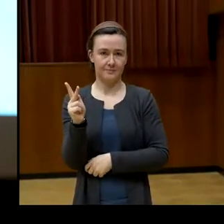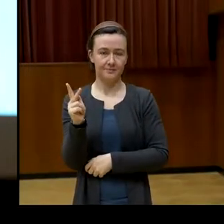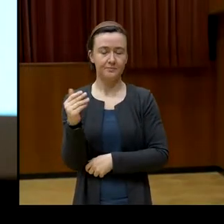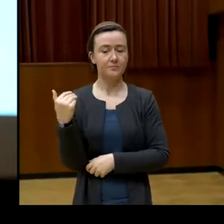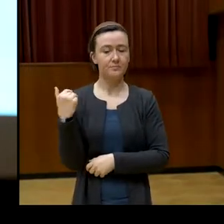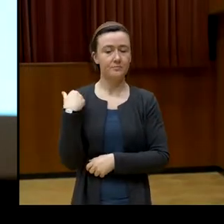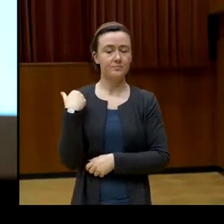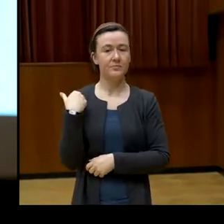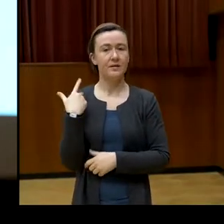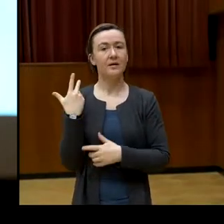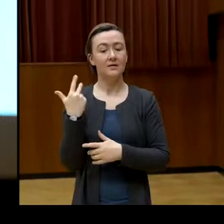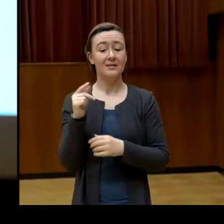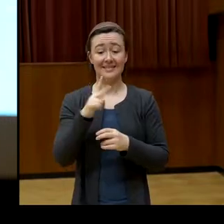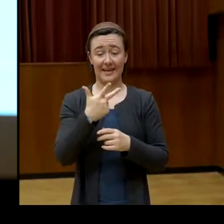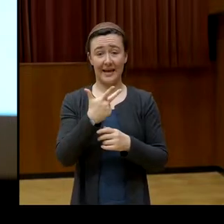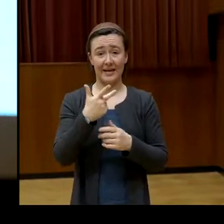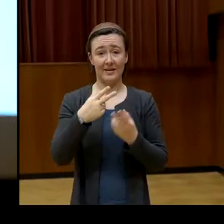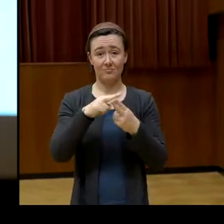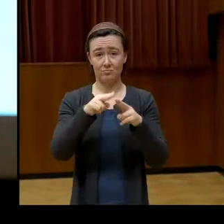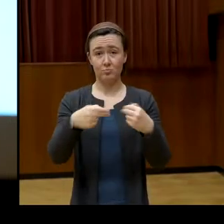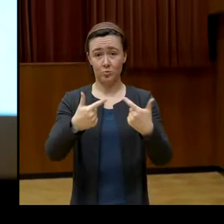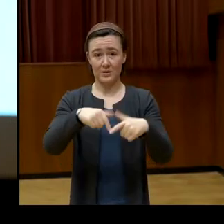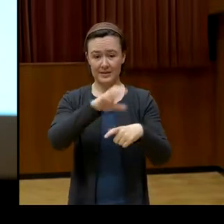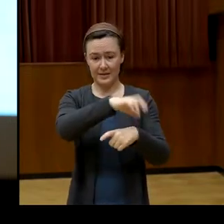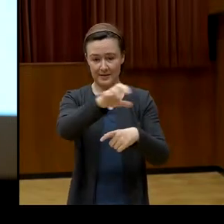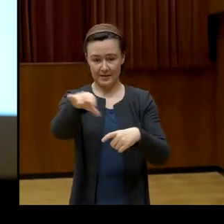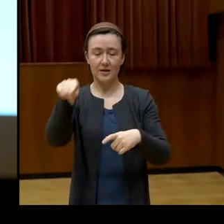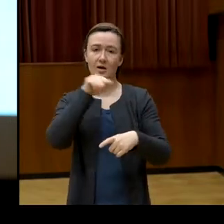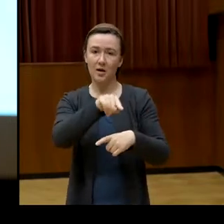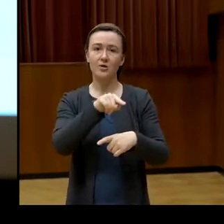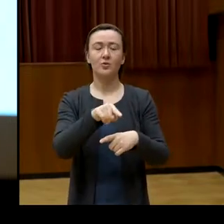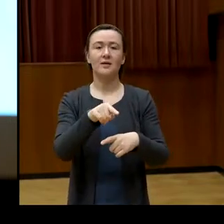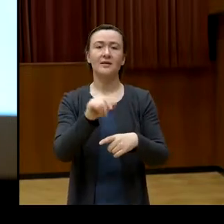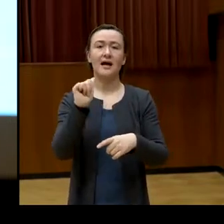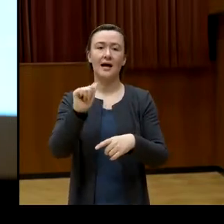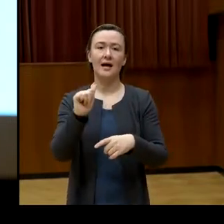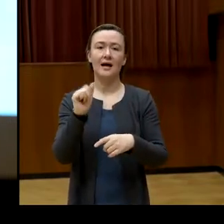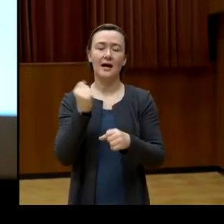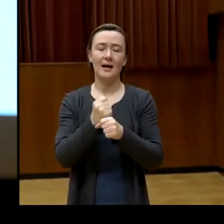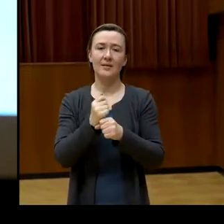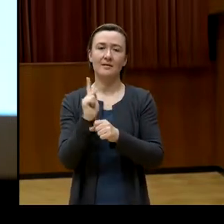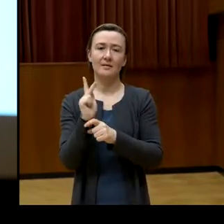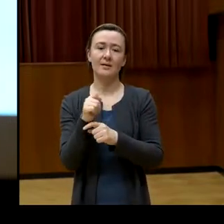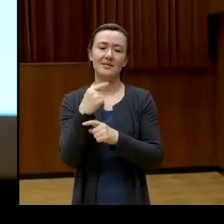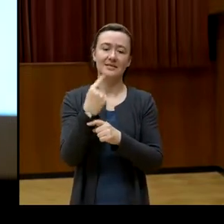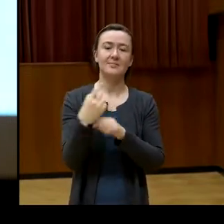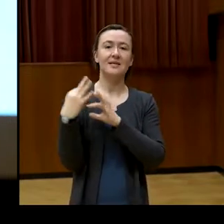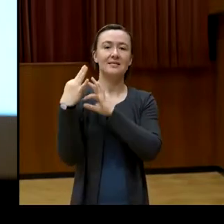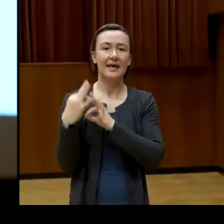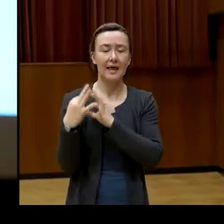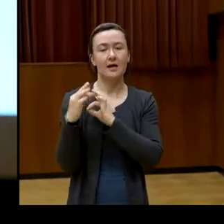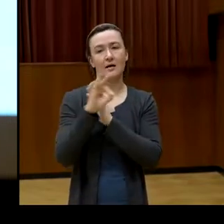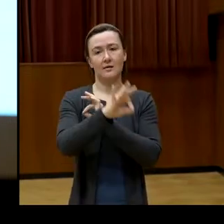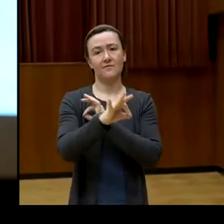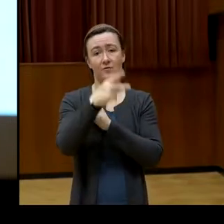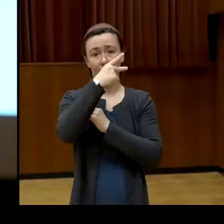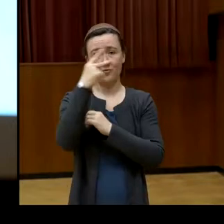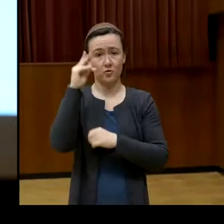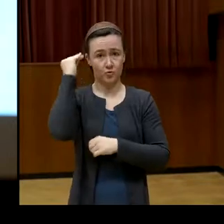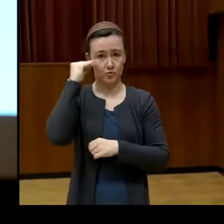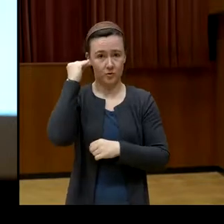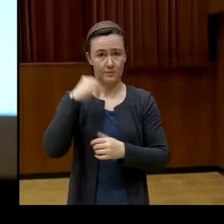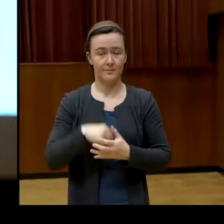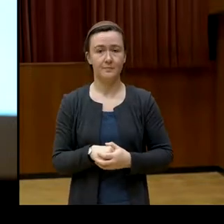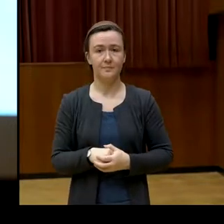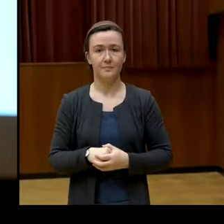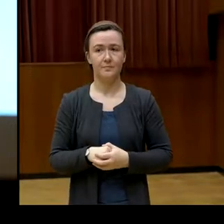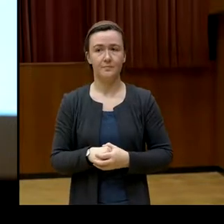der Träger der Volkshochschulen sind. Natürlich ist es auch in unserem Interesse, dass ein Partner, mit dem wir